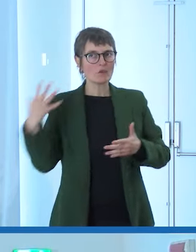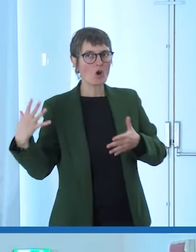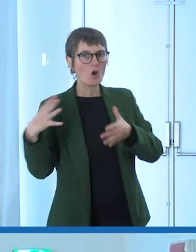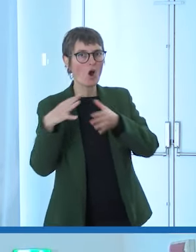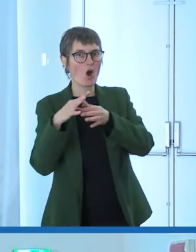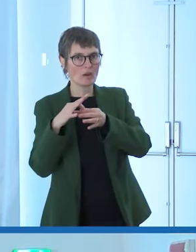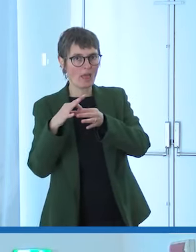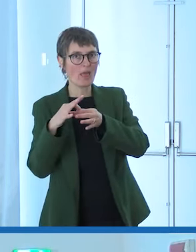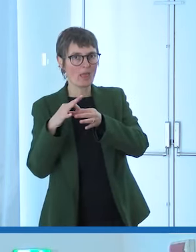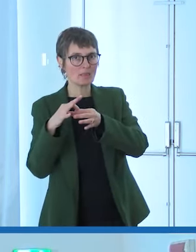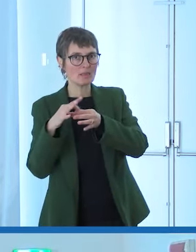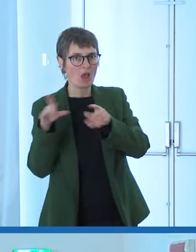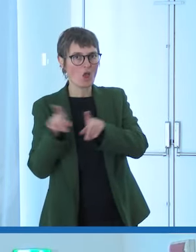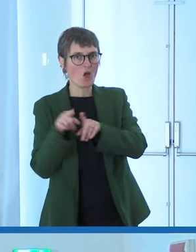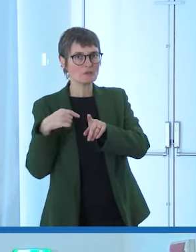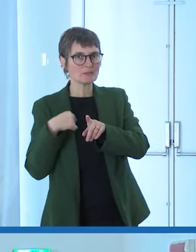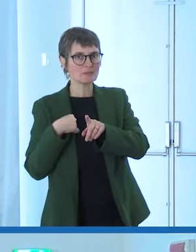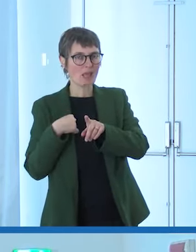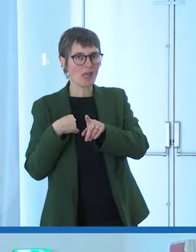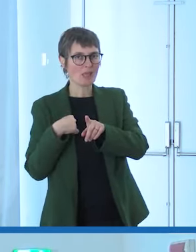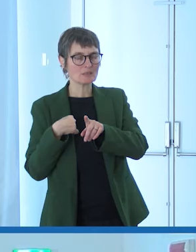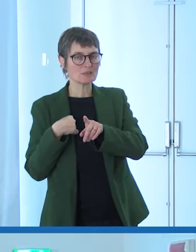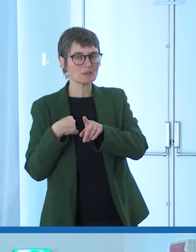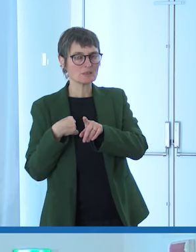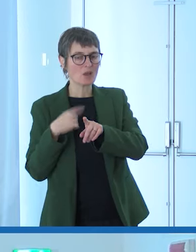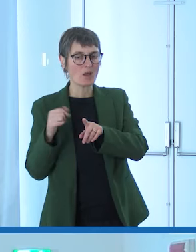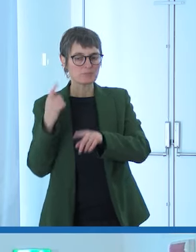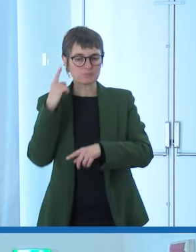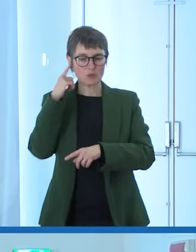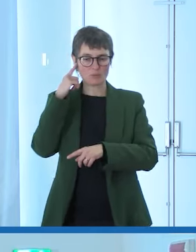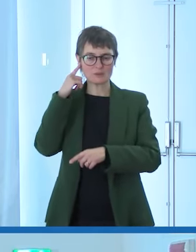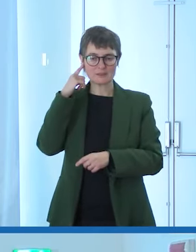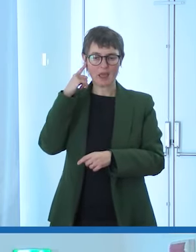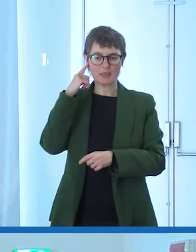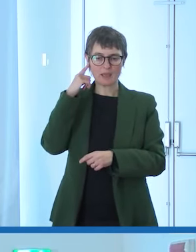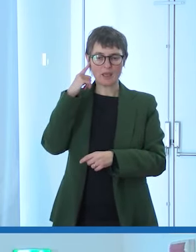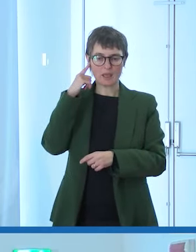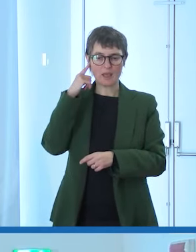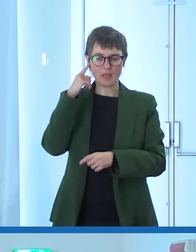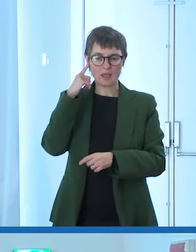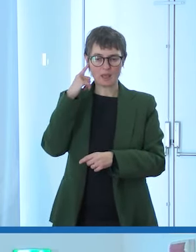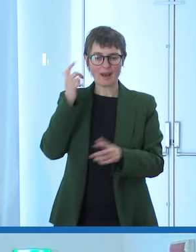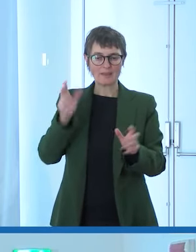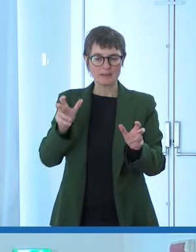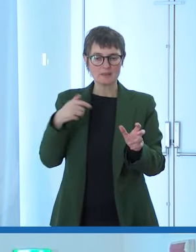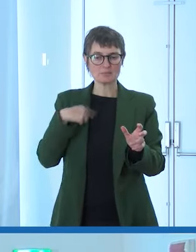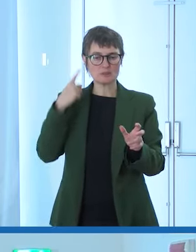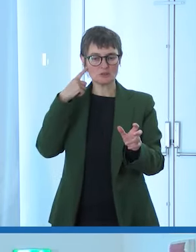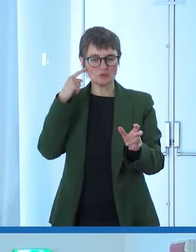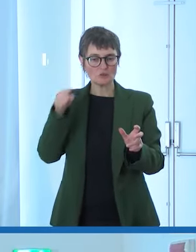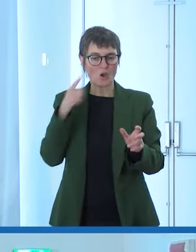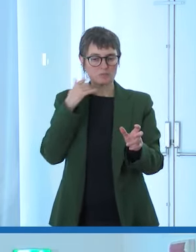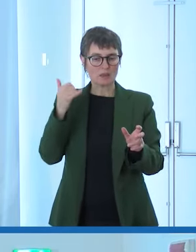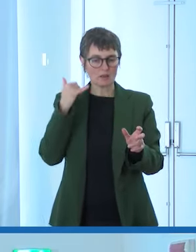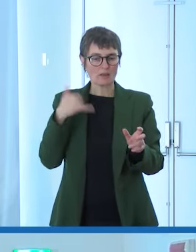e sentire lo studio cioè sentire la trasmissione mentre va in onda mentre ti chiama ti chiede le cose ma sentire